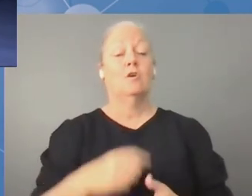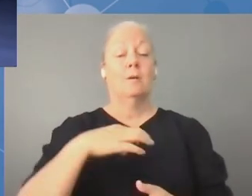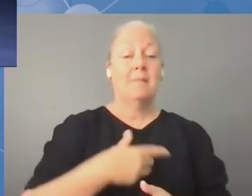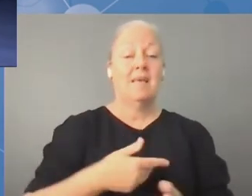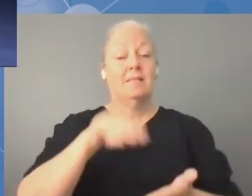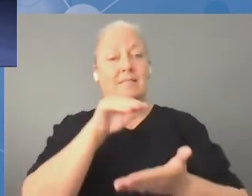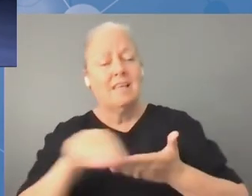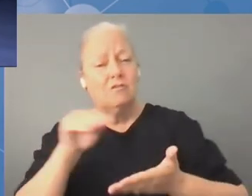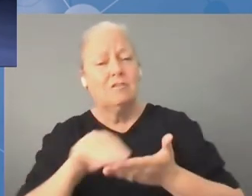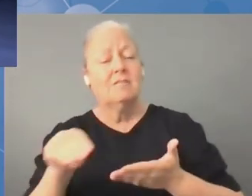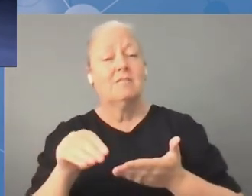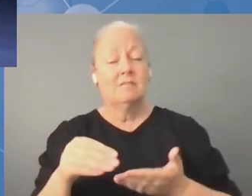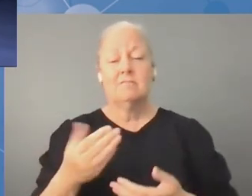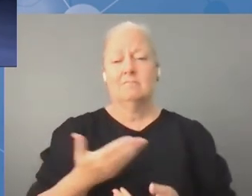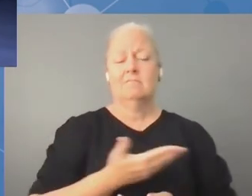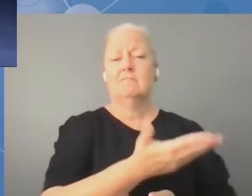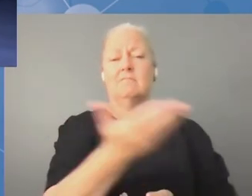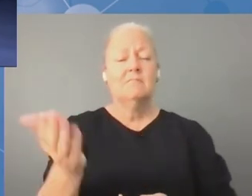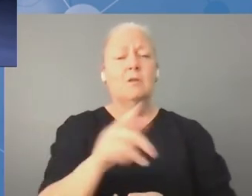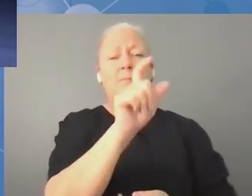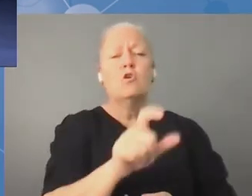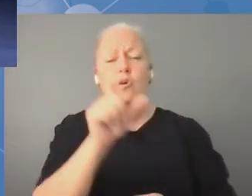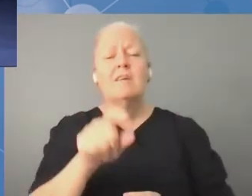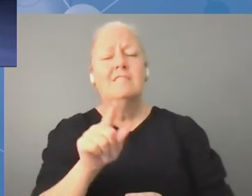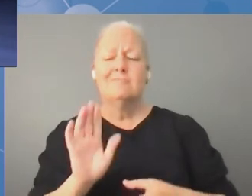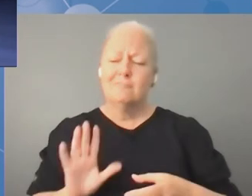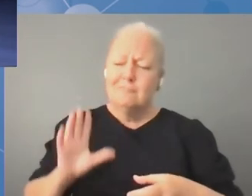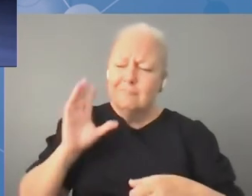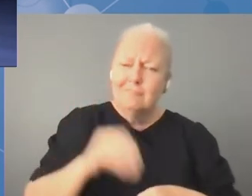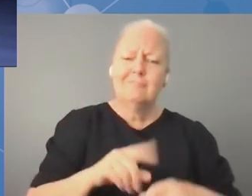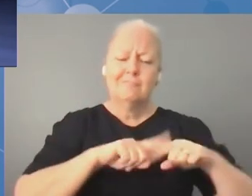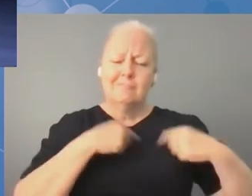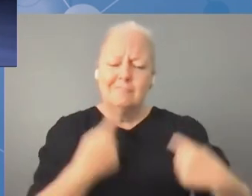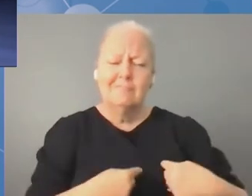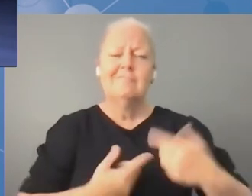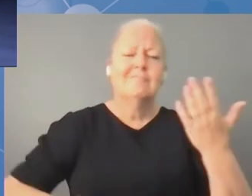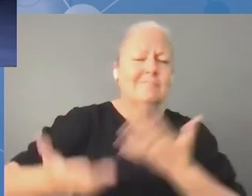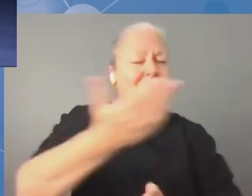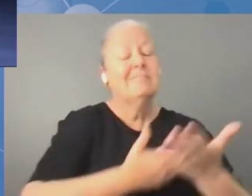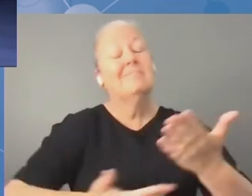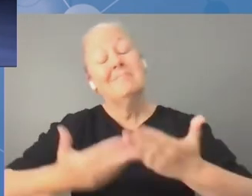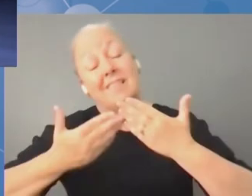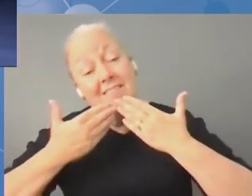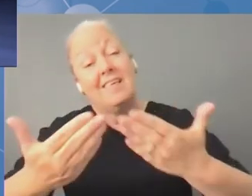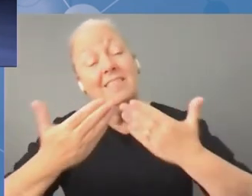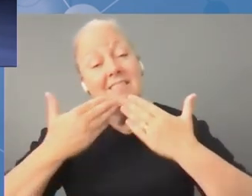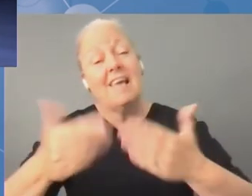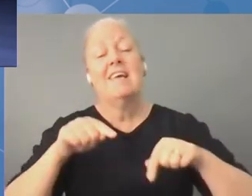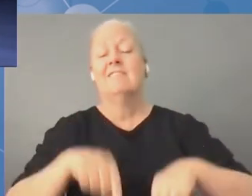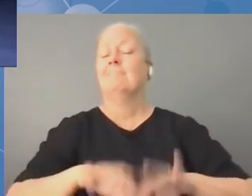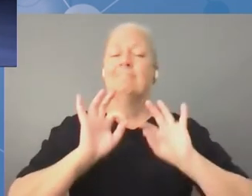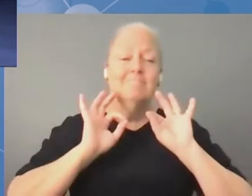Polski jako kraju gospodarza, a także chciałbym pochwalić sekretariat oraz